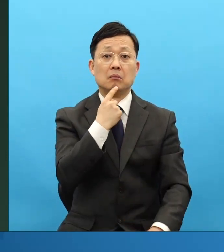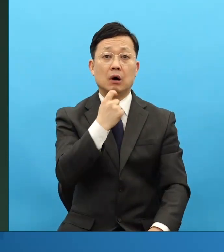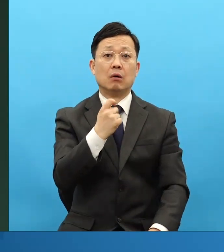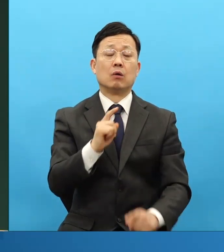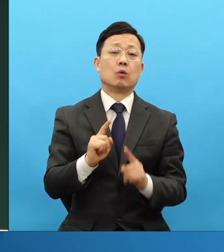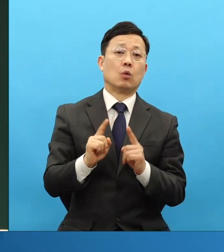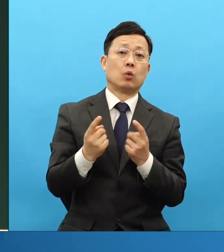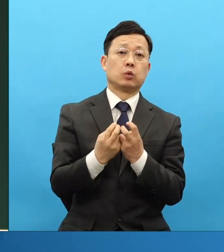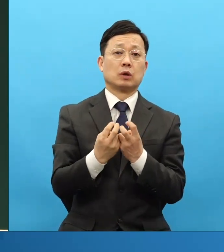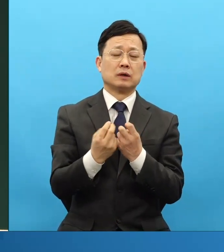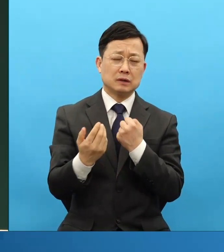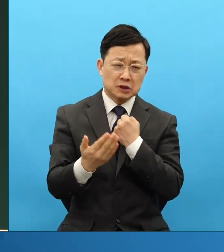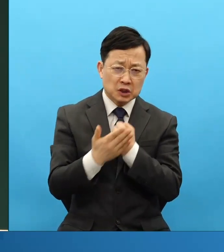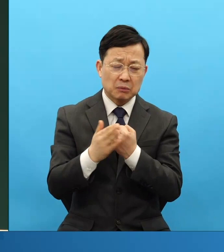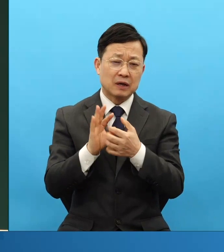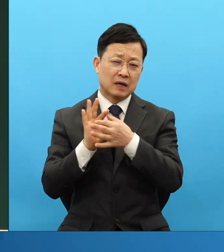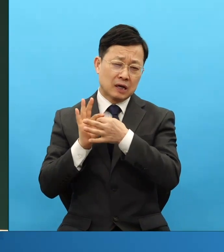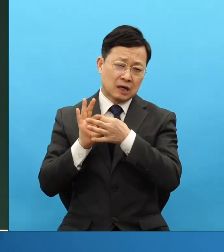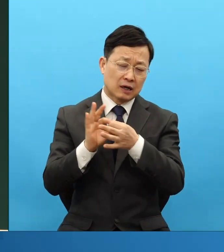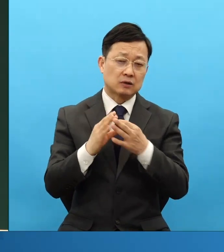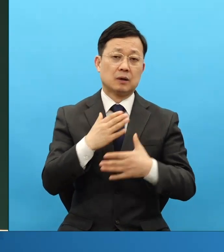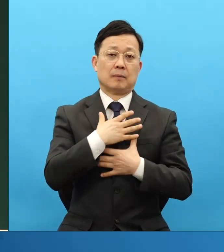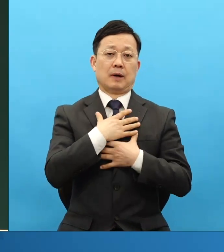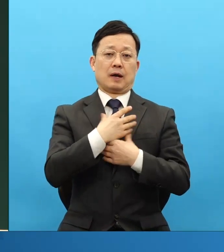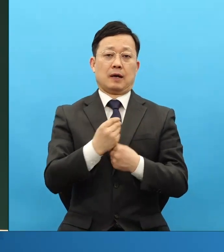계속하셔야 됩니다. 편안하게